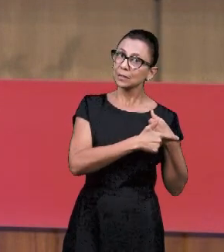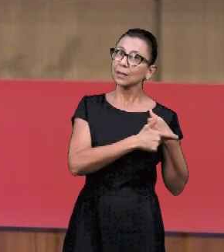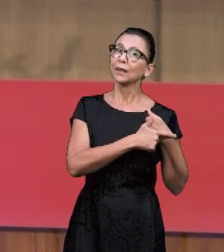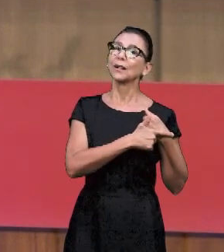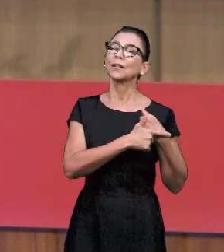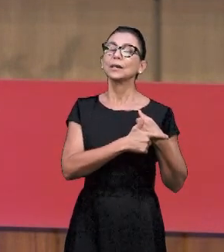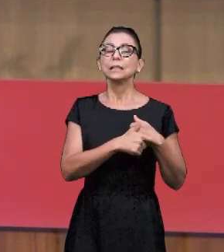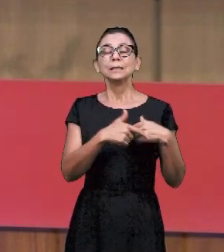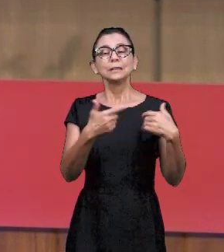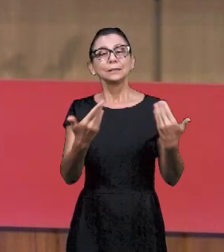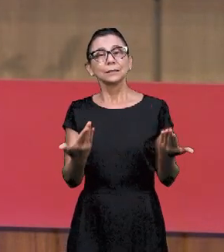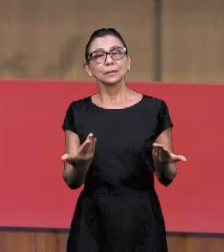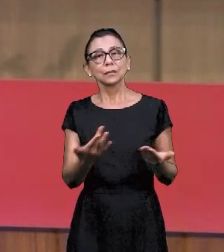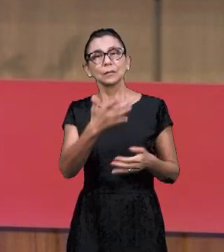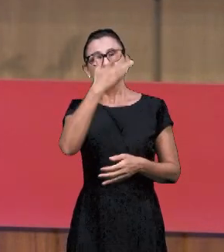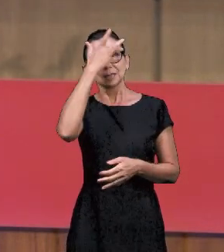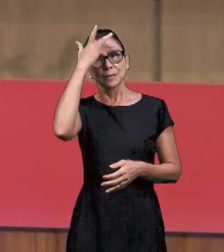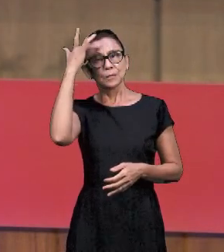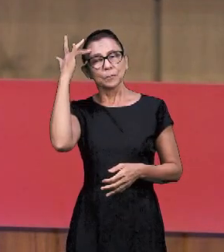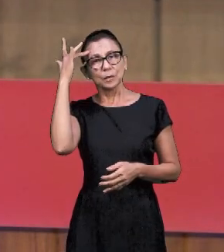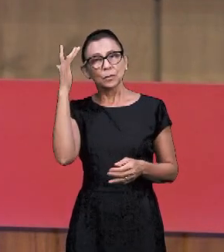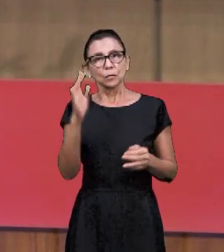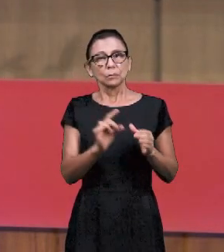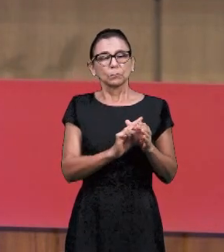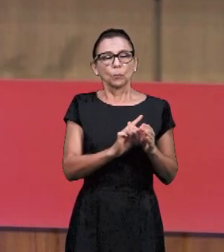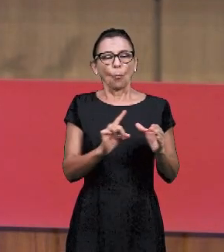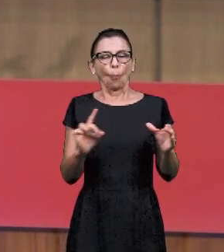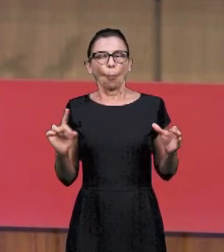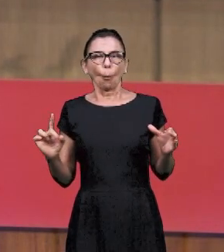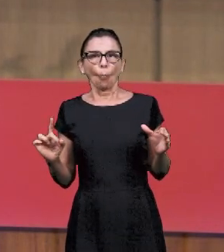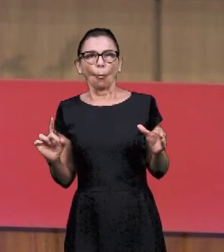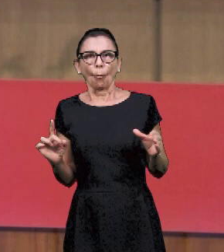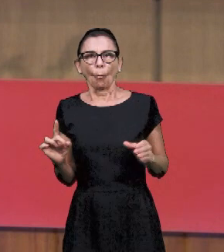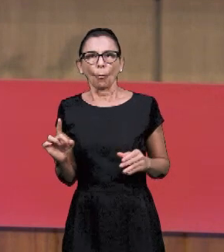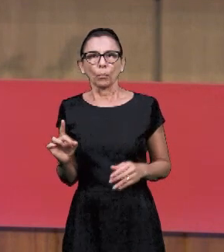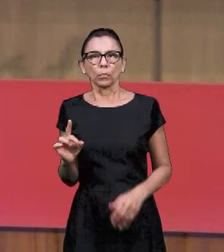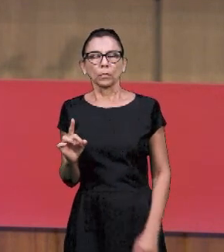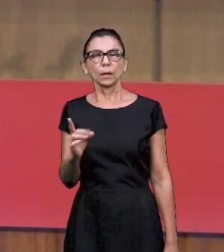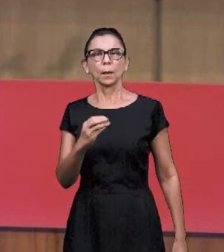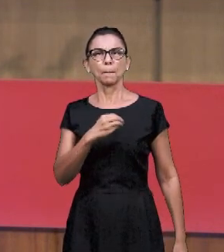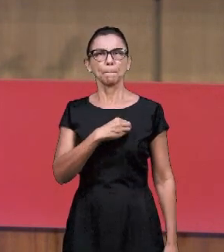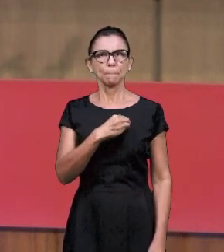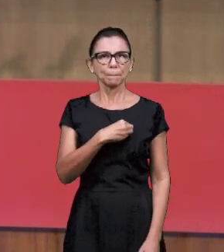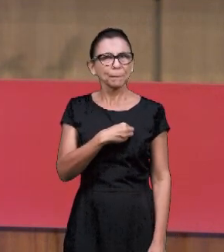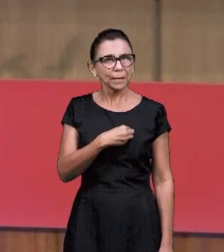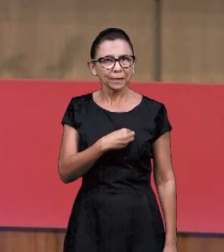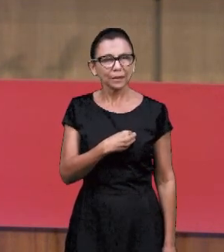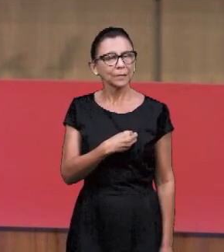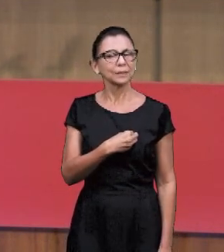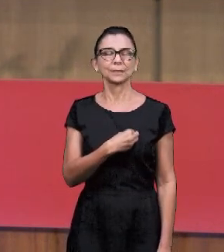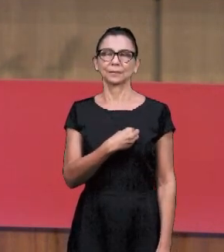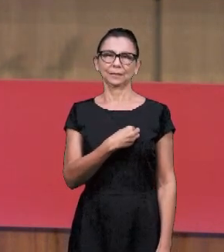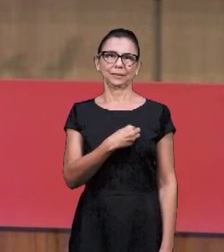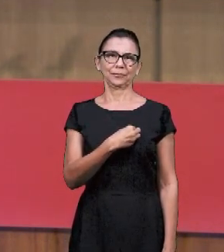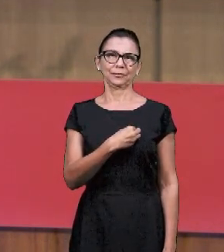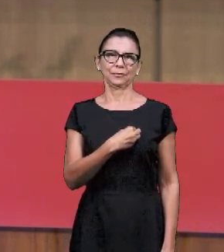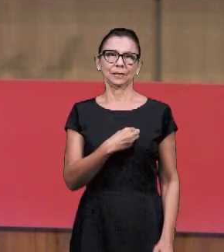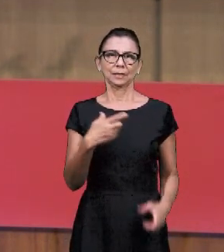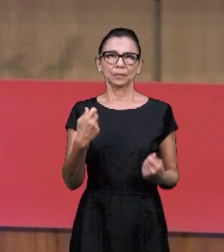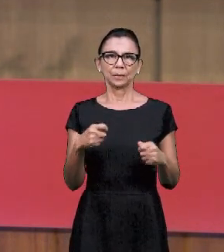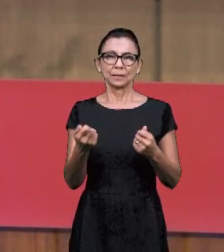Желудку. Все это взаимосвязано. Поэтому изолирующий себя согрешает.